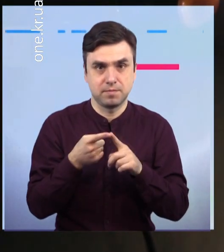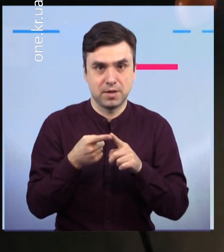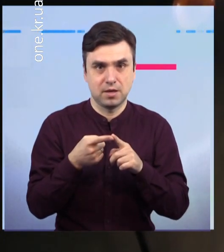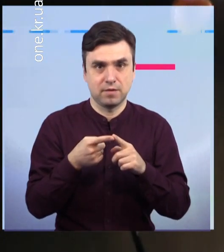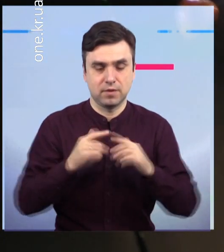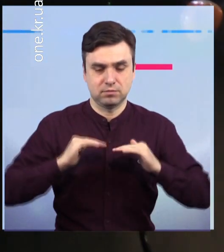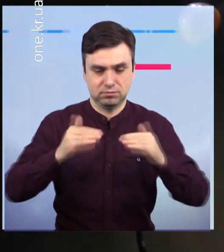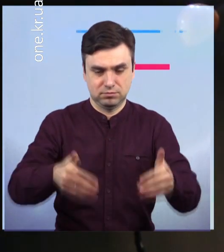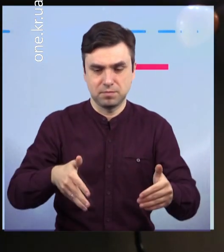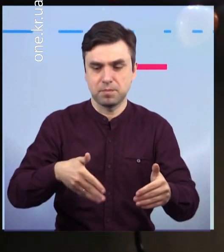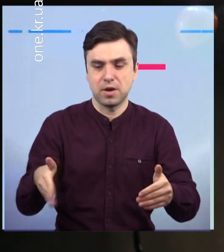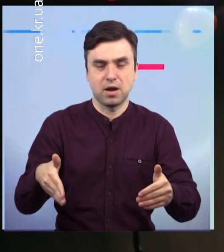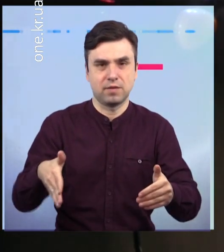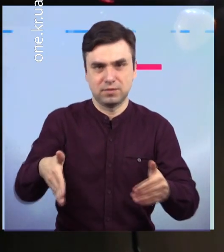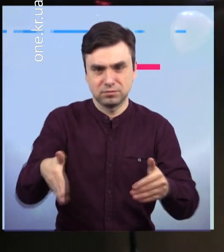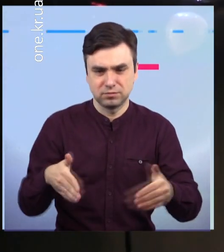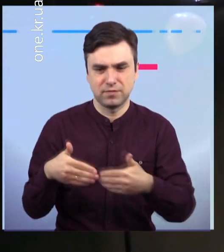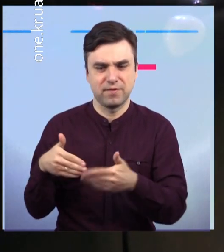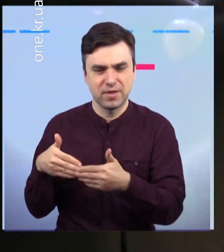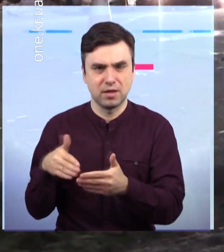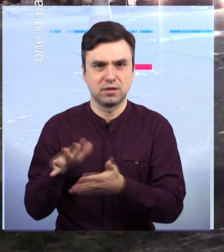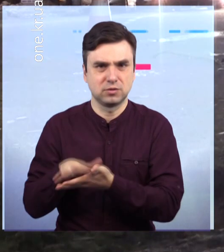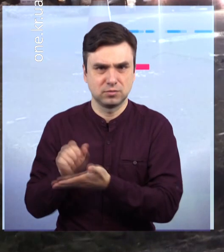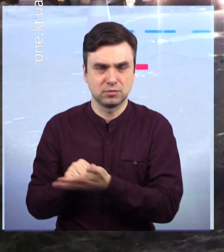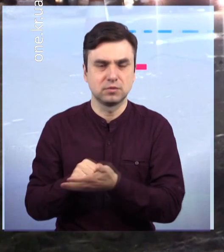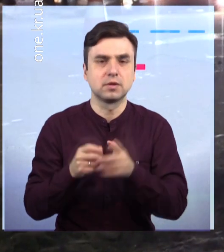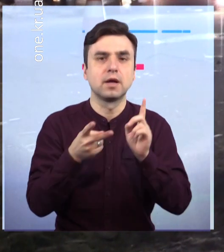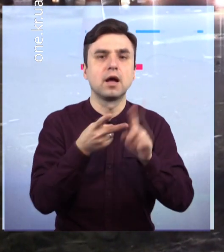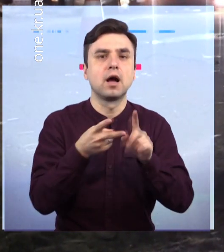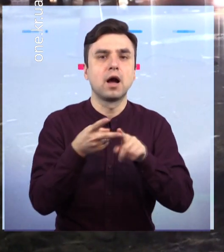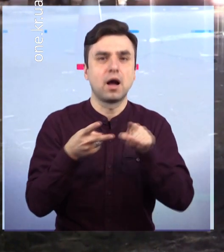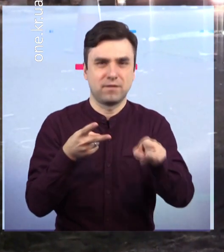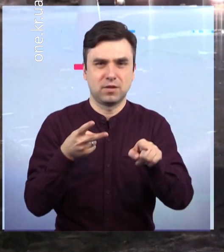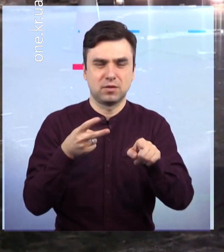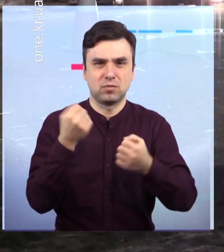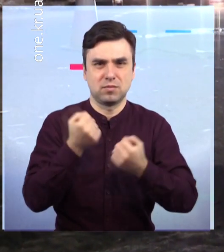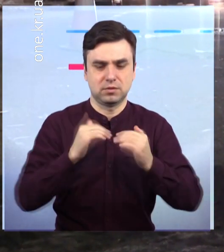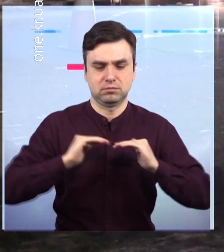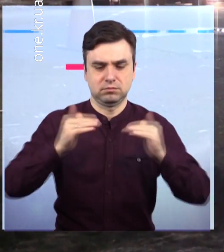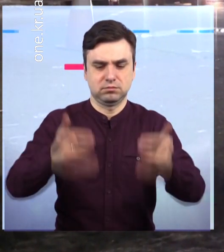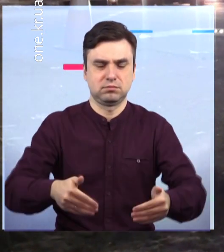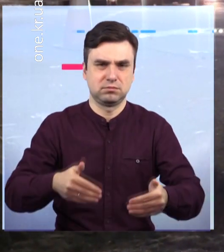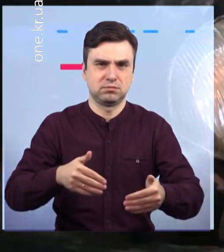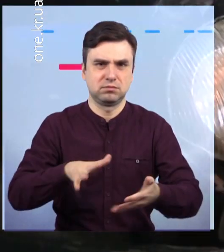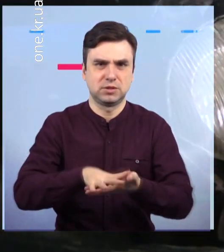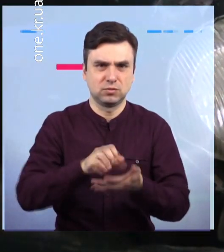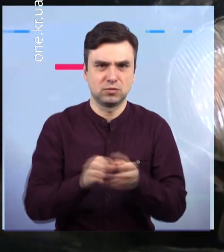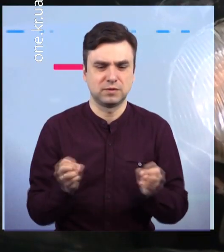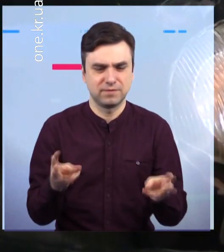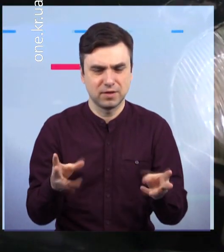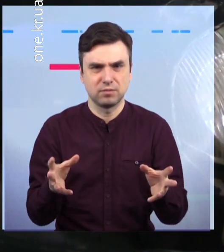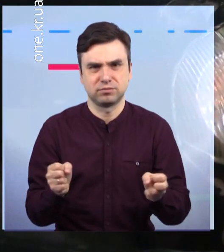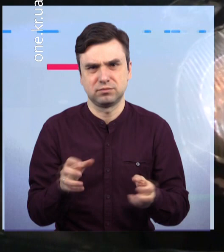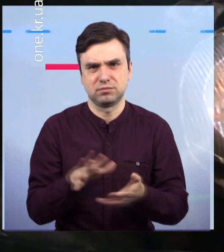у той час як «Шкода» завершувала розворот. Дорожня транспортна пригода обійшлася без людських жертв, постраждали тільки